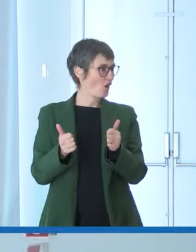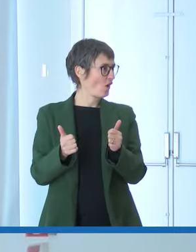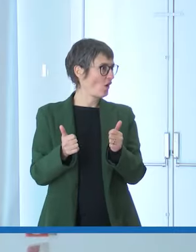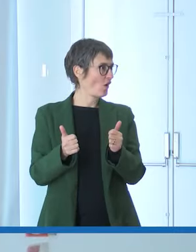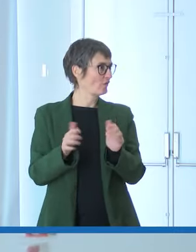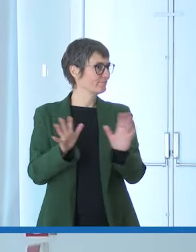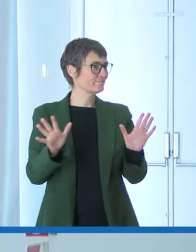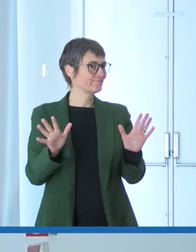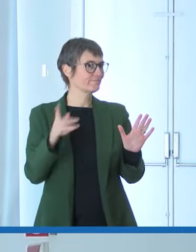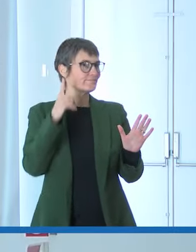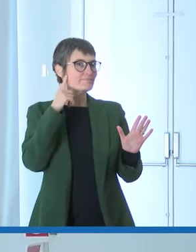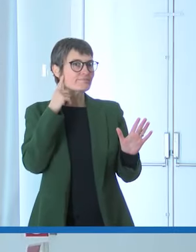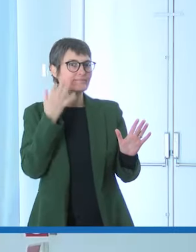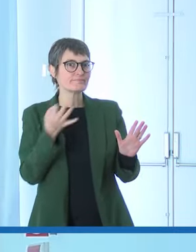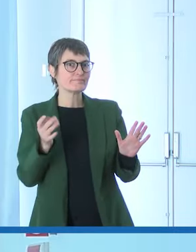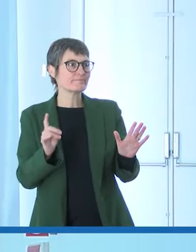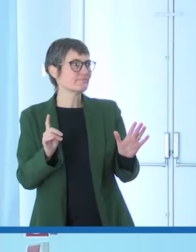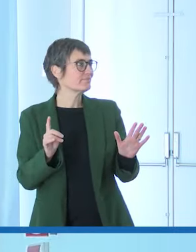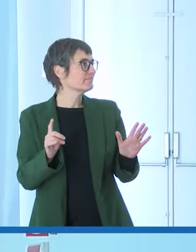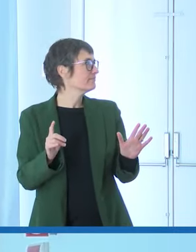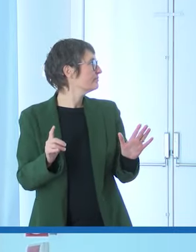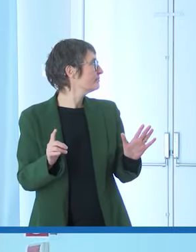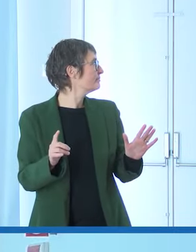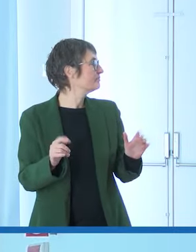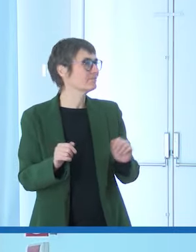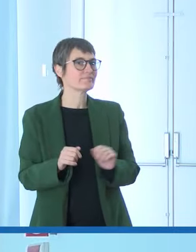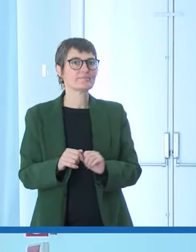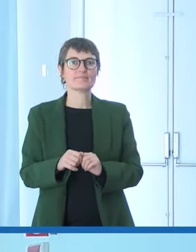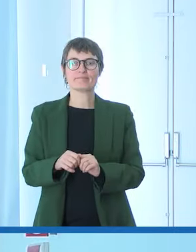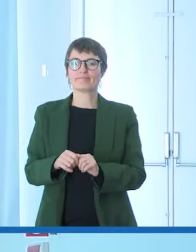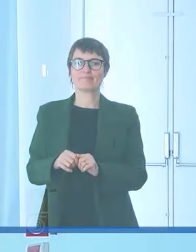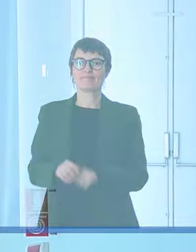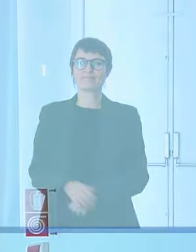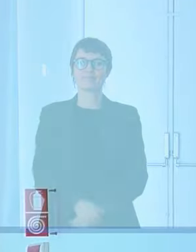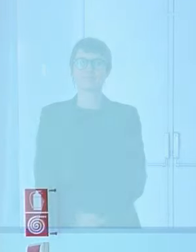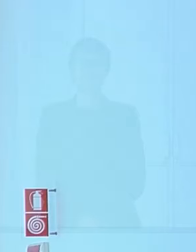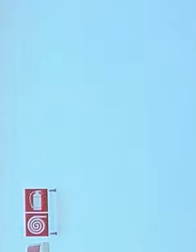serve quel ritmo fatto di virgola di pausa di respiro